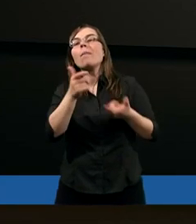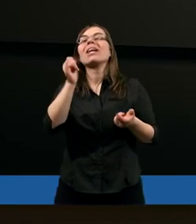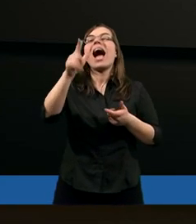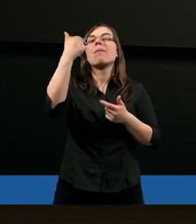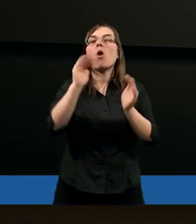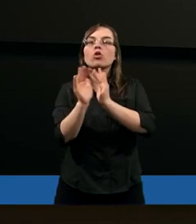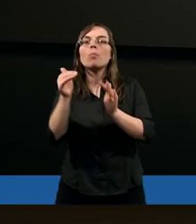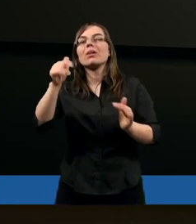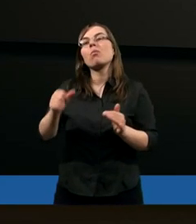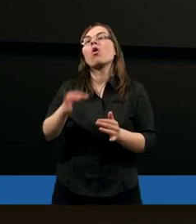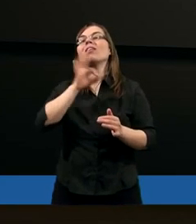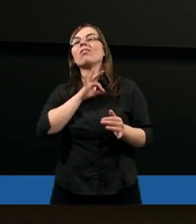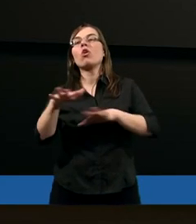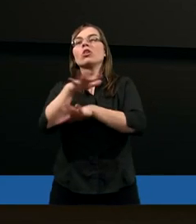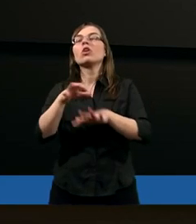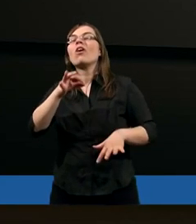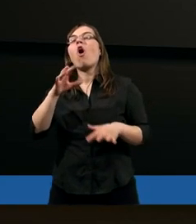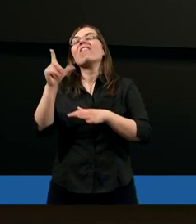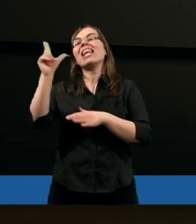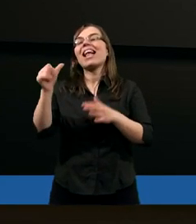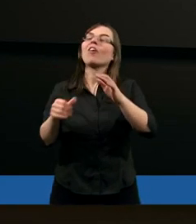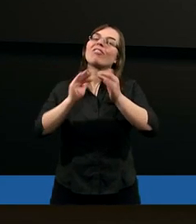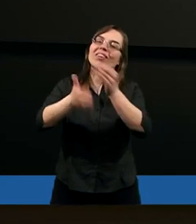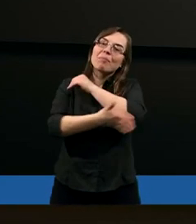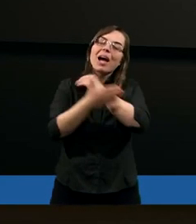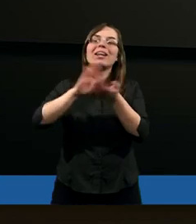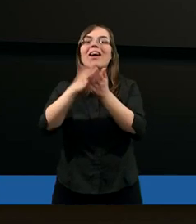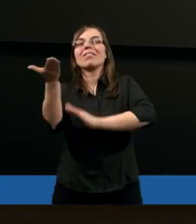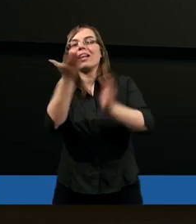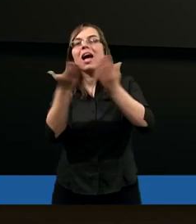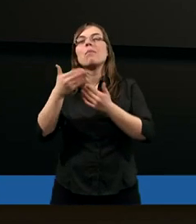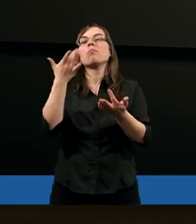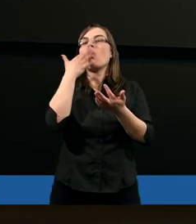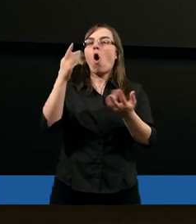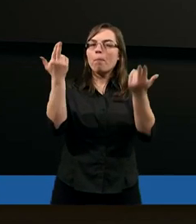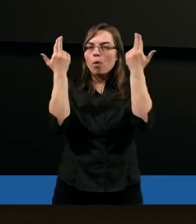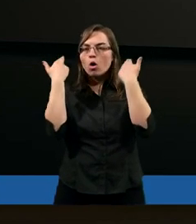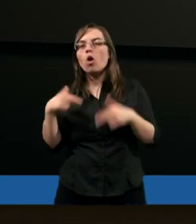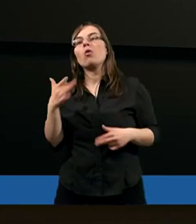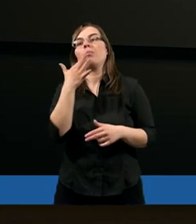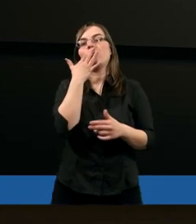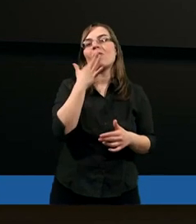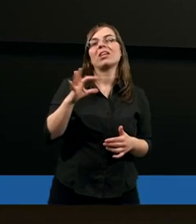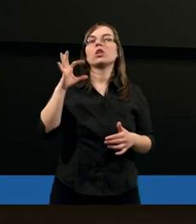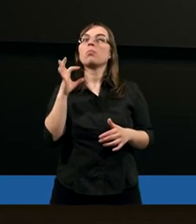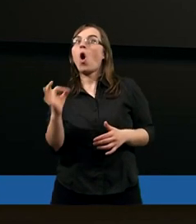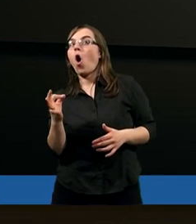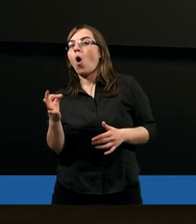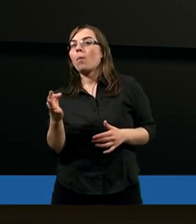podopieczni mogą wspierać swoich duchowych liderów. Mówiliśmy o pokorze, mówiliśmy